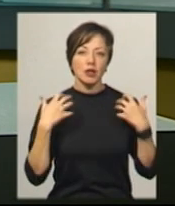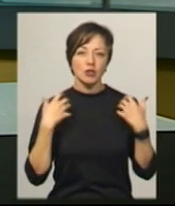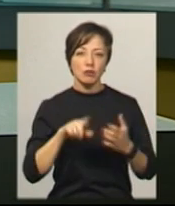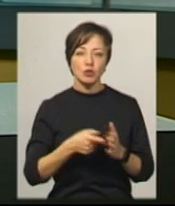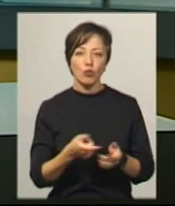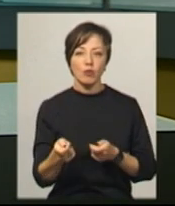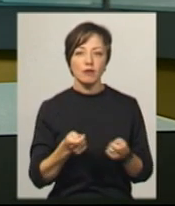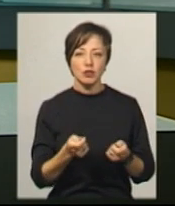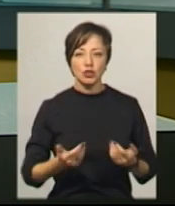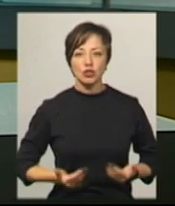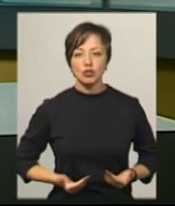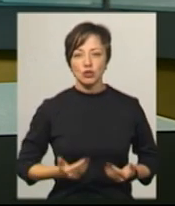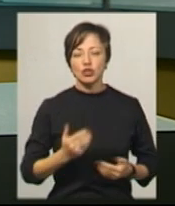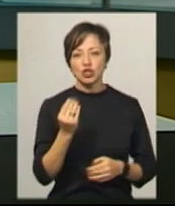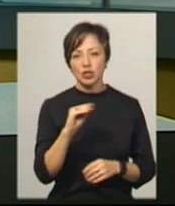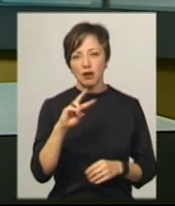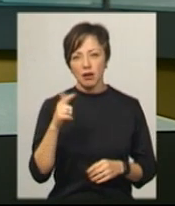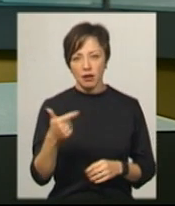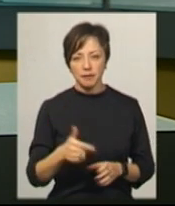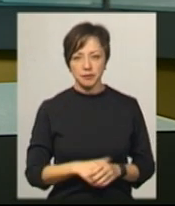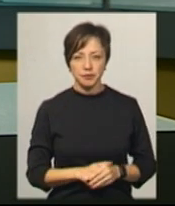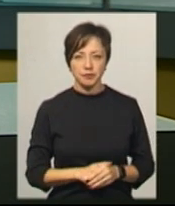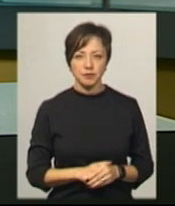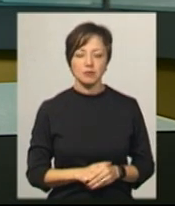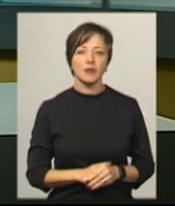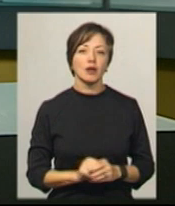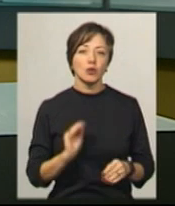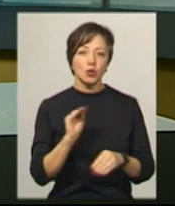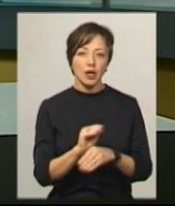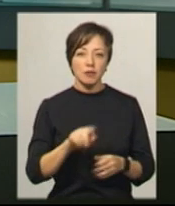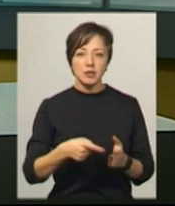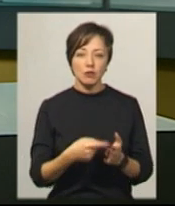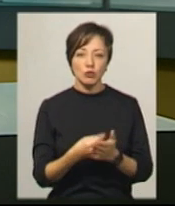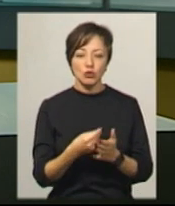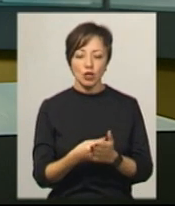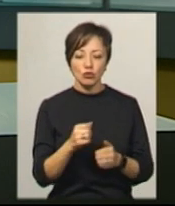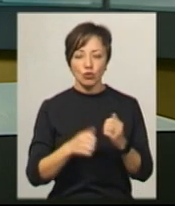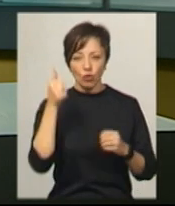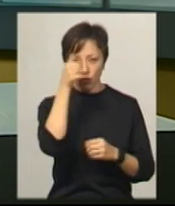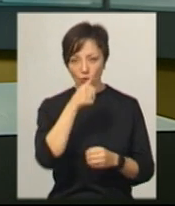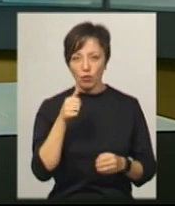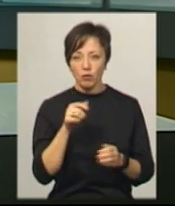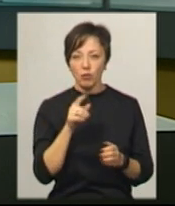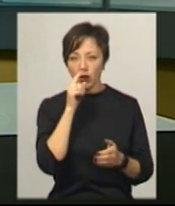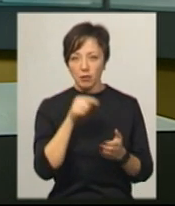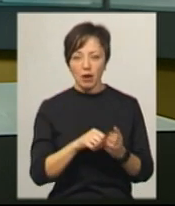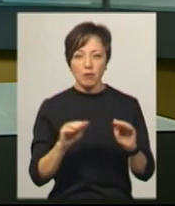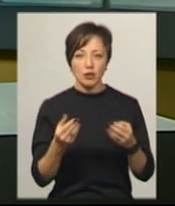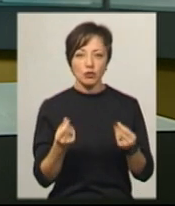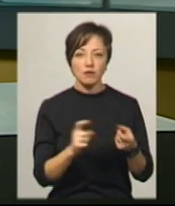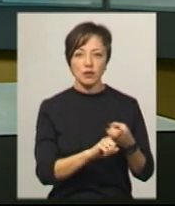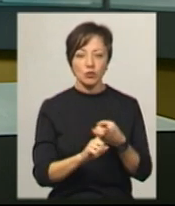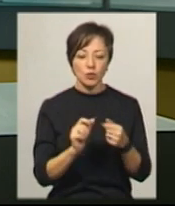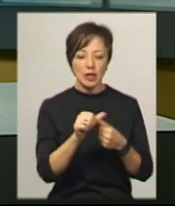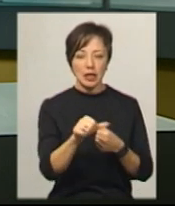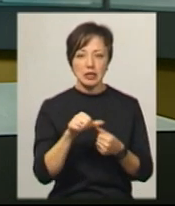міського управління житлово-комунального господарства Василь Новачок. Додає, у міський бюджет щороку потрапляє все менше кощів у зв'язку з